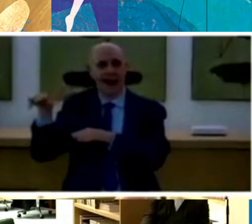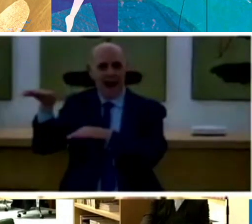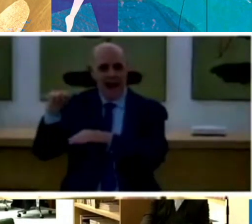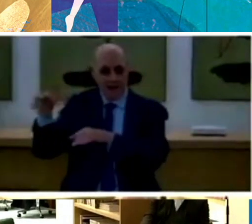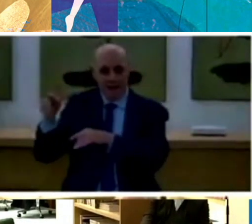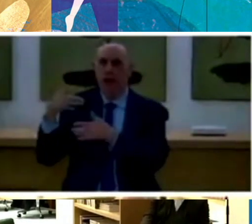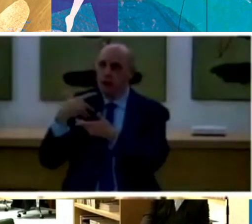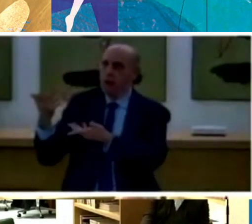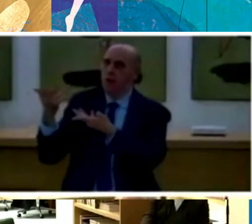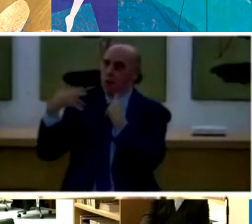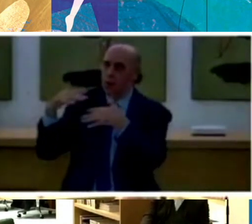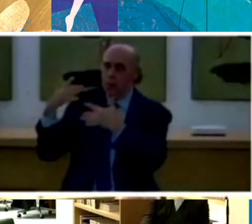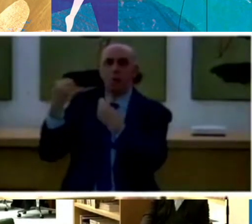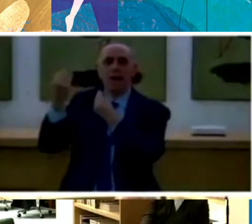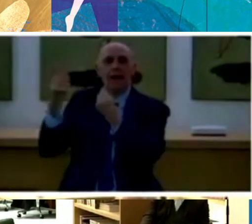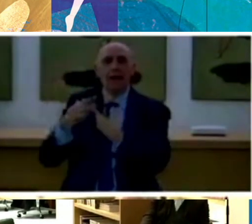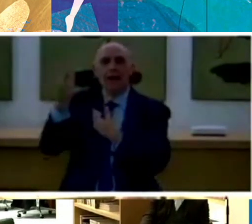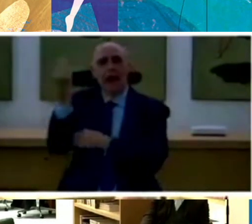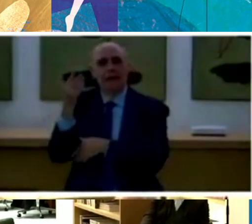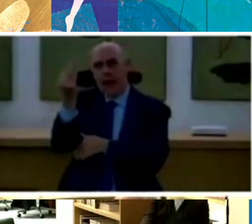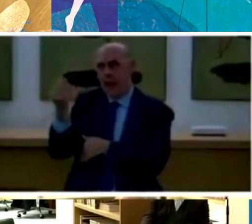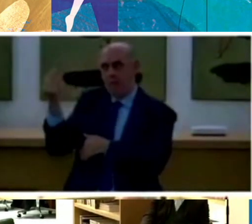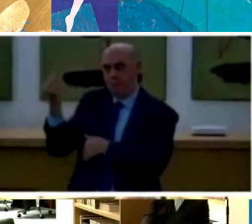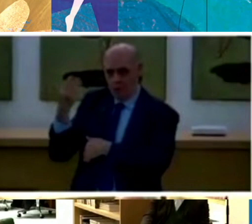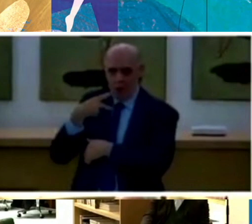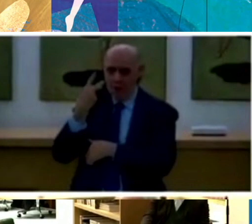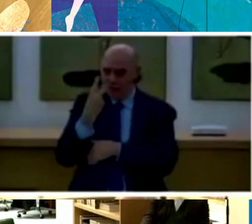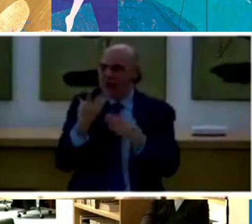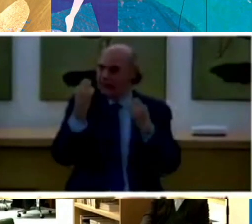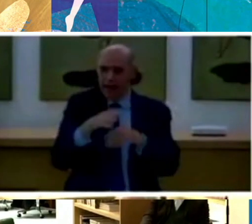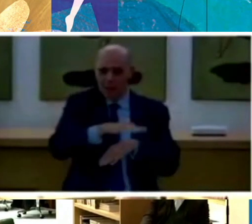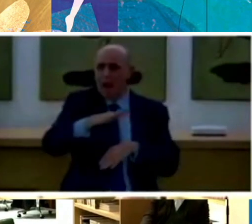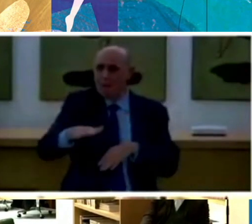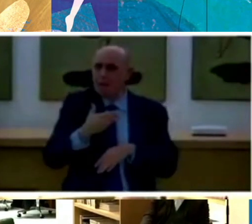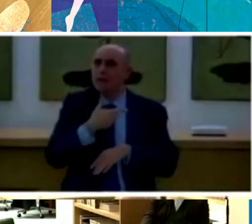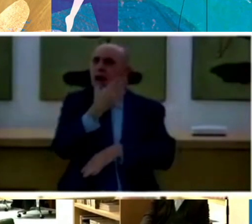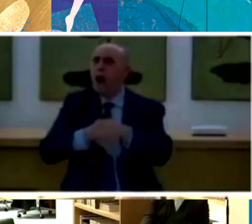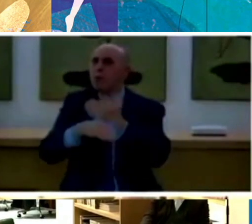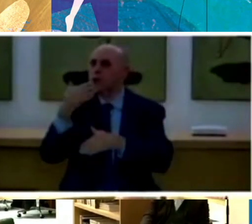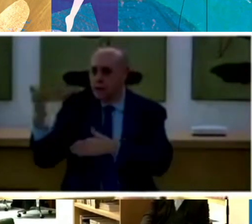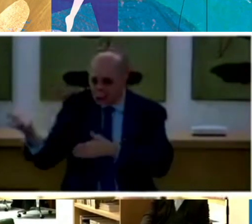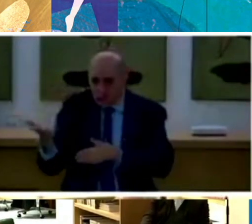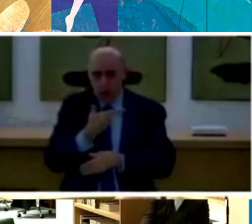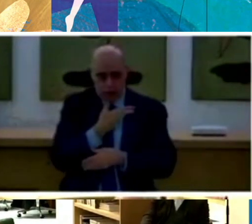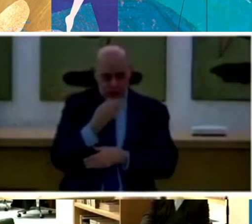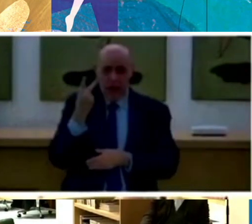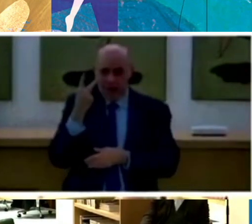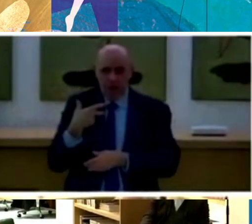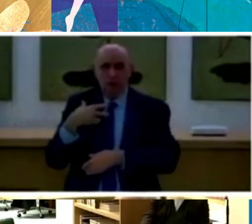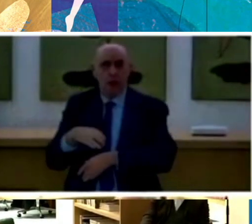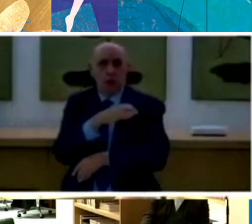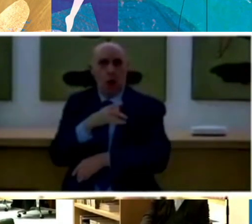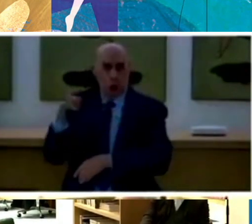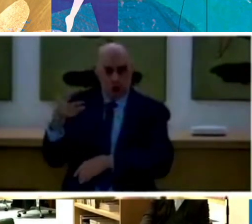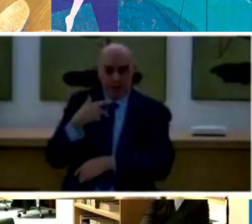state l'esempio perché poi abbiamo riportato in moltissimi bambini anche con amputazione che stanno usando all'inizio delle protesi che vedono